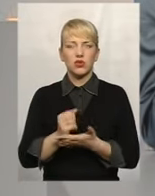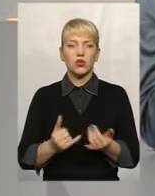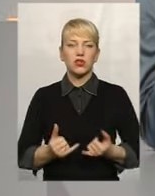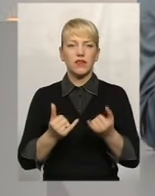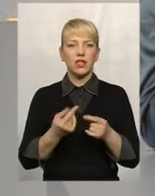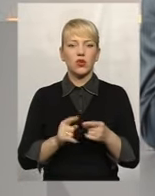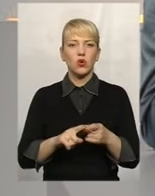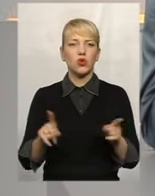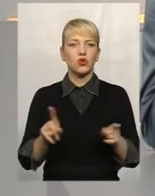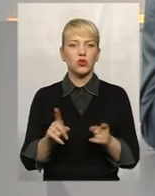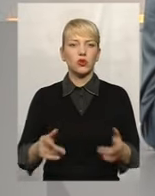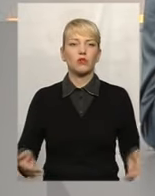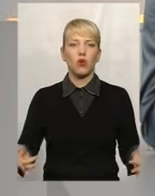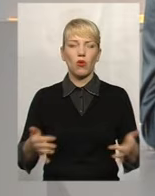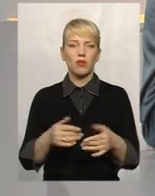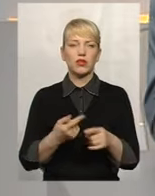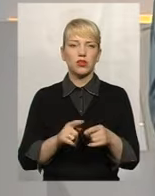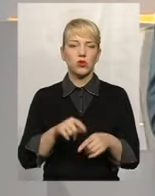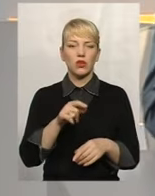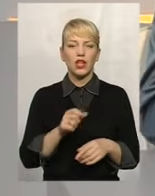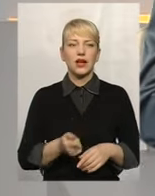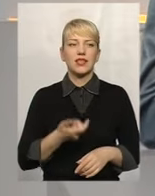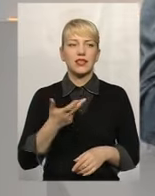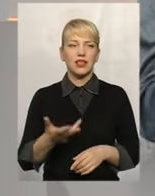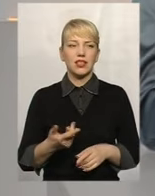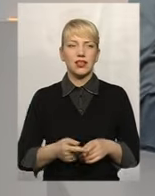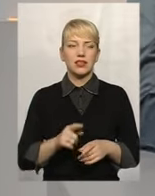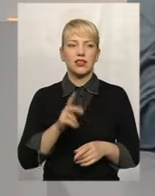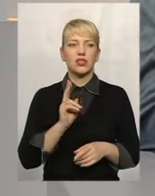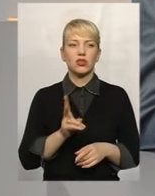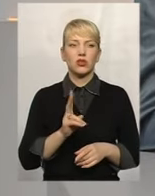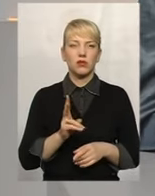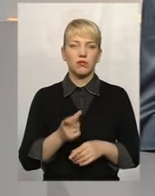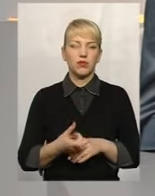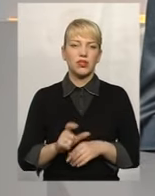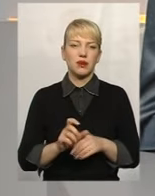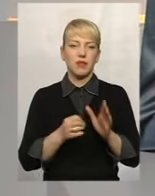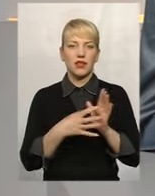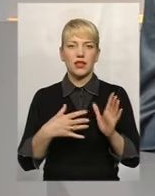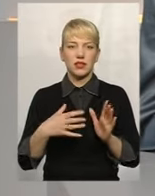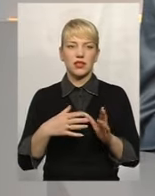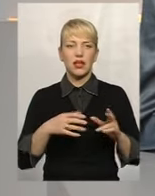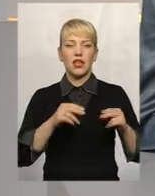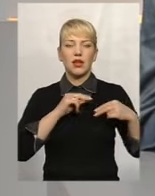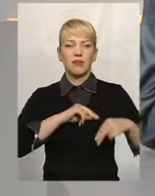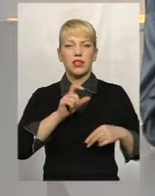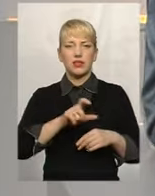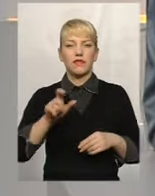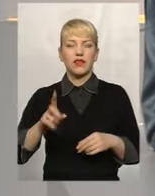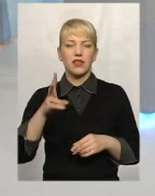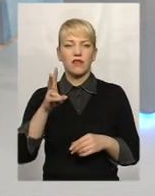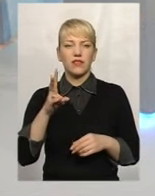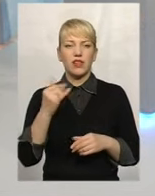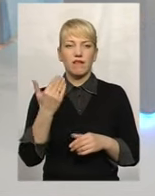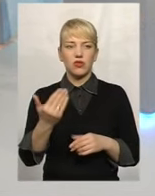аби охопити кількість підприємств, ну, принаймні, хоча б тих, в яких більше 15 найманих працівників, на сьогодні в